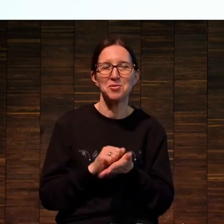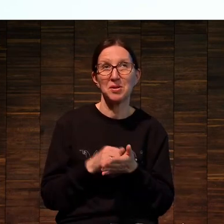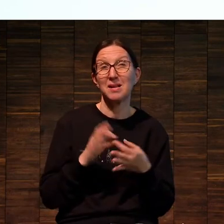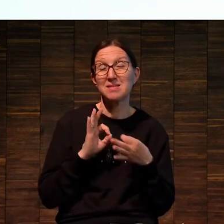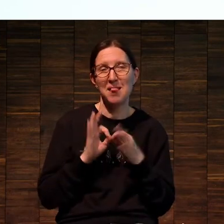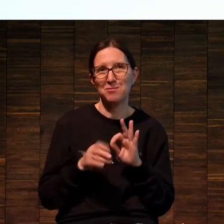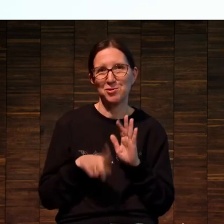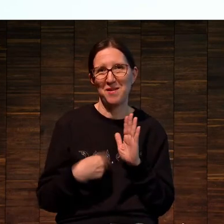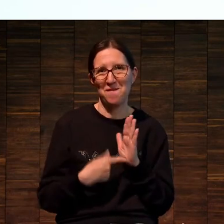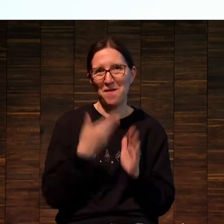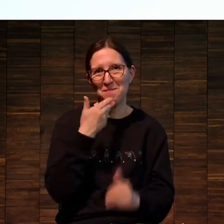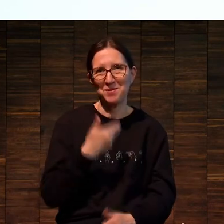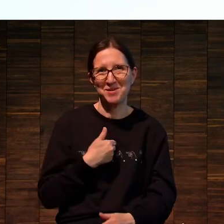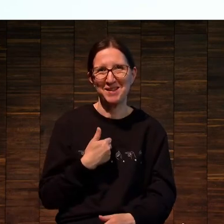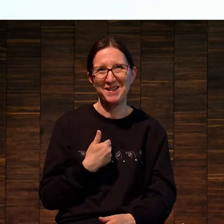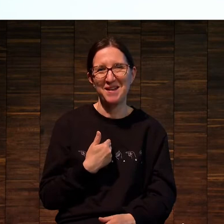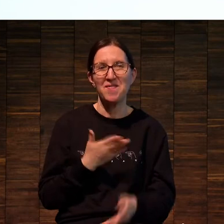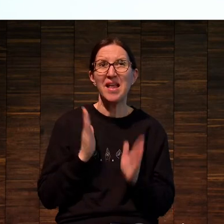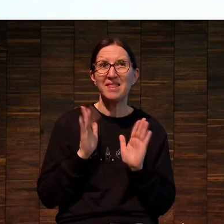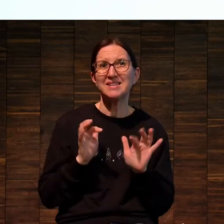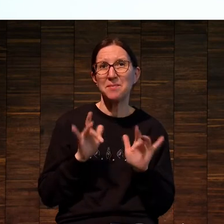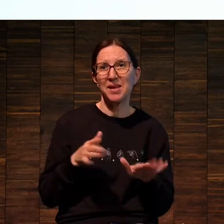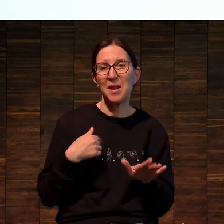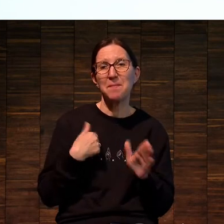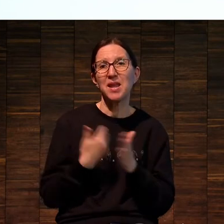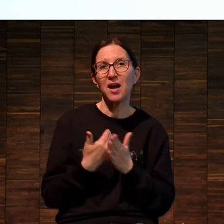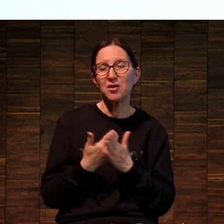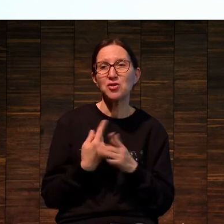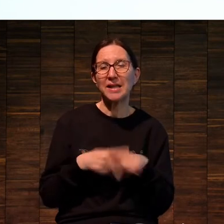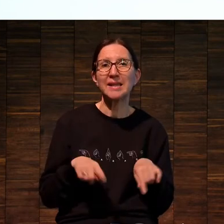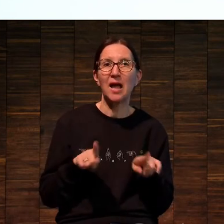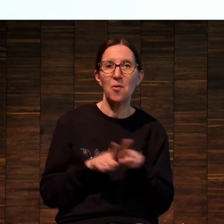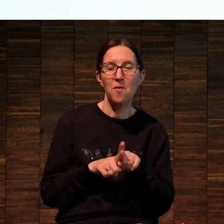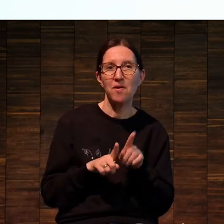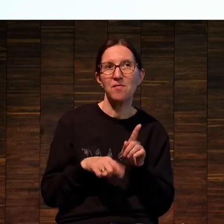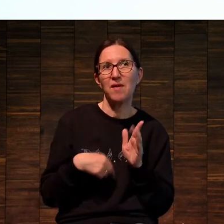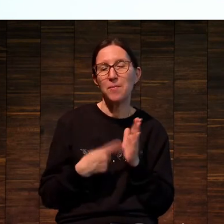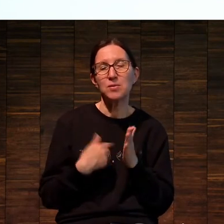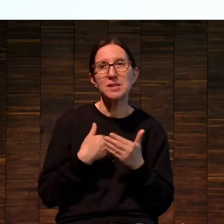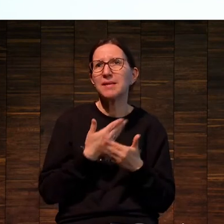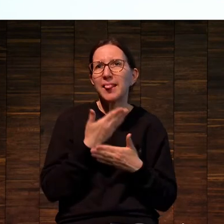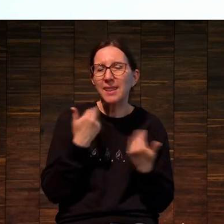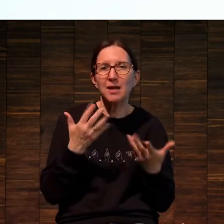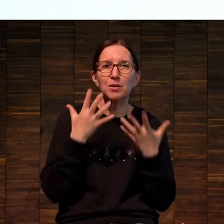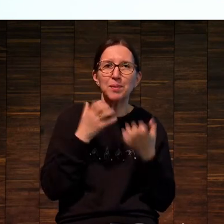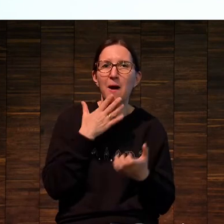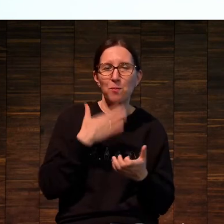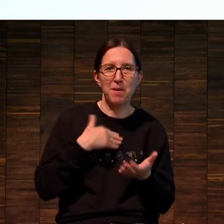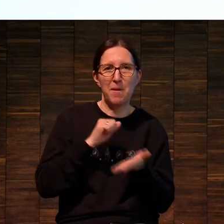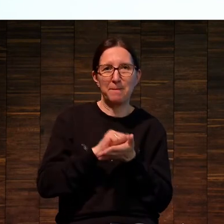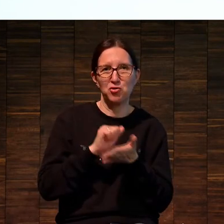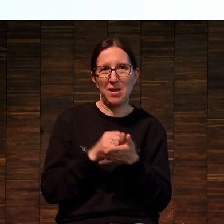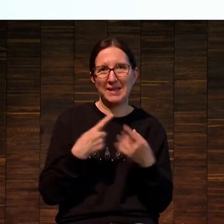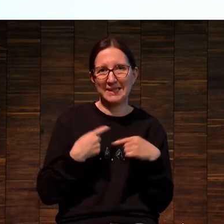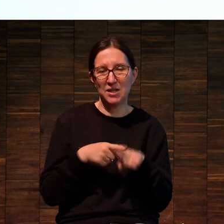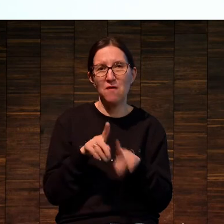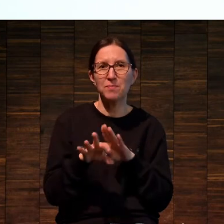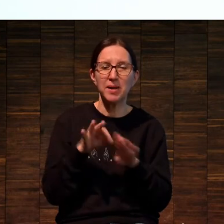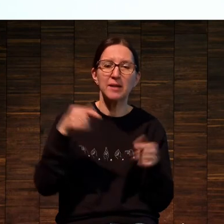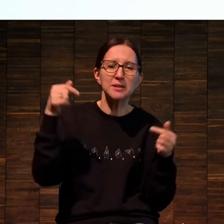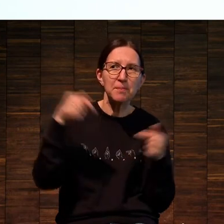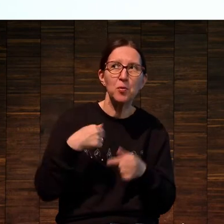Сложный вопрос. На самом деле, вот мне кажется, это такой вот момент, что нет любимой печатной техники, она выбирается под